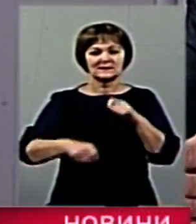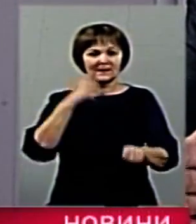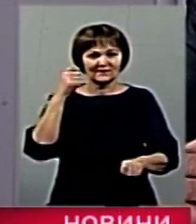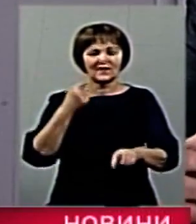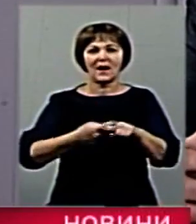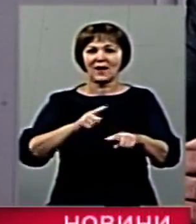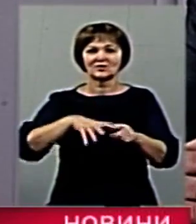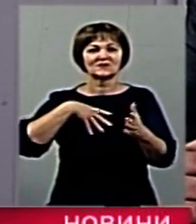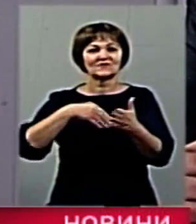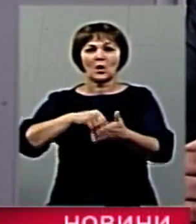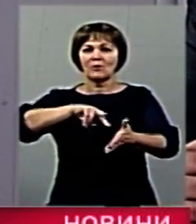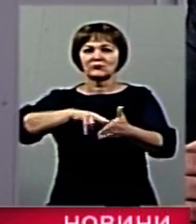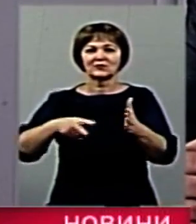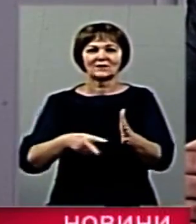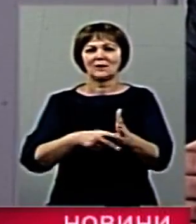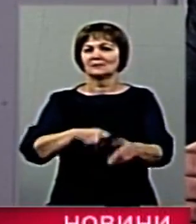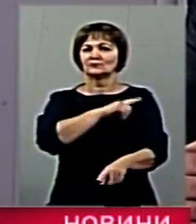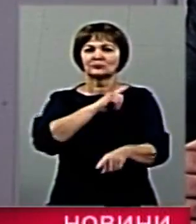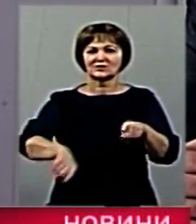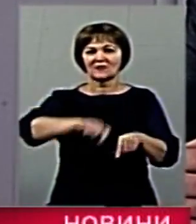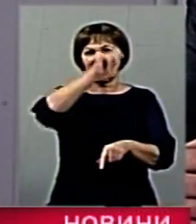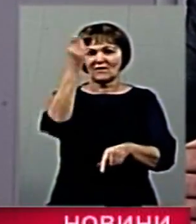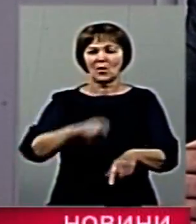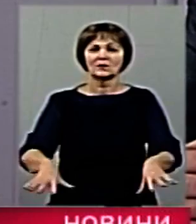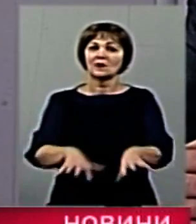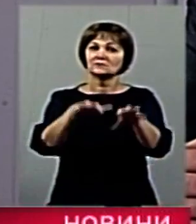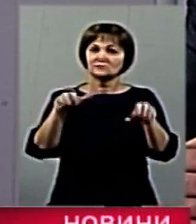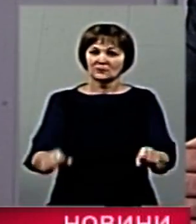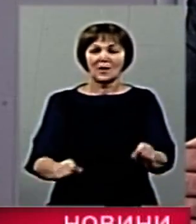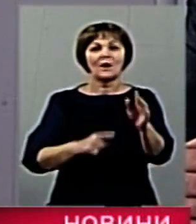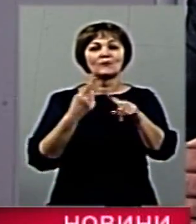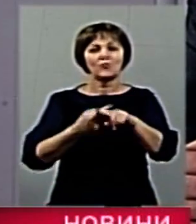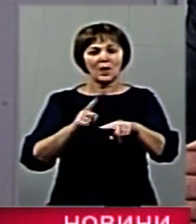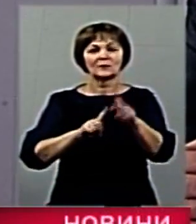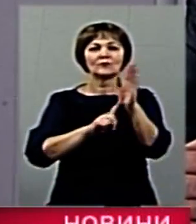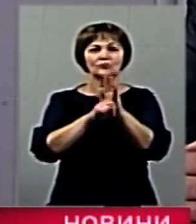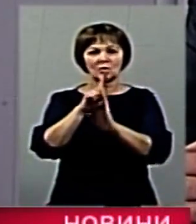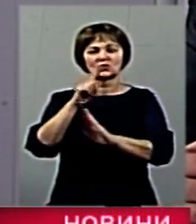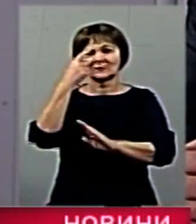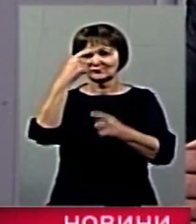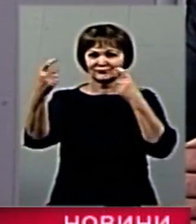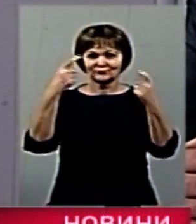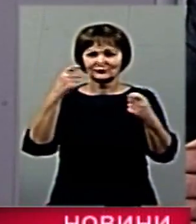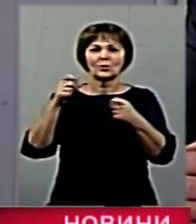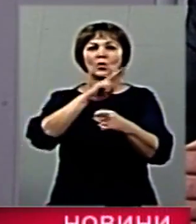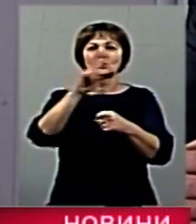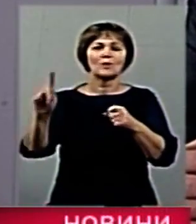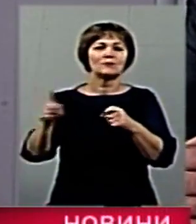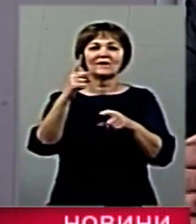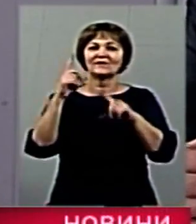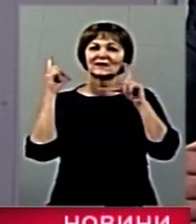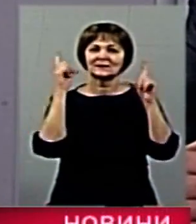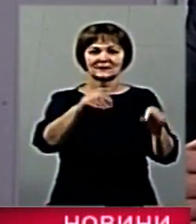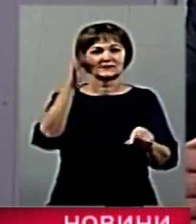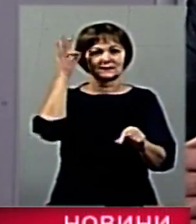близьковичної війни. І тому вже в кінці 1941 року почали агітувати до виїзду до Німеччини. І перші, хто виїздив до